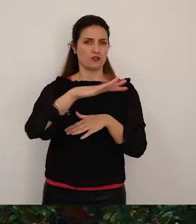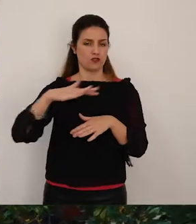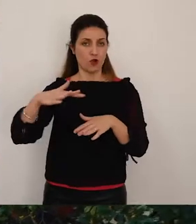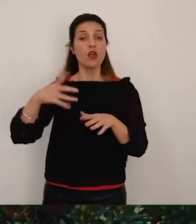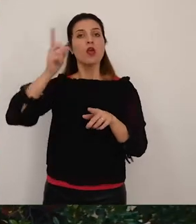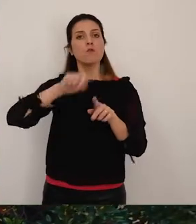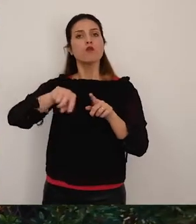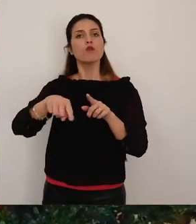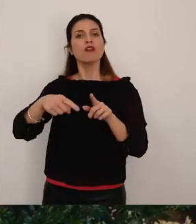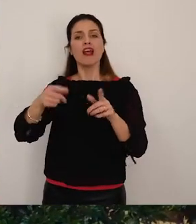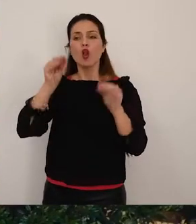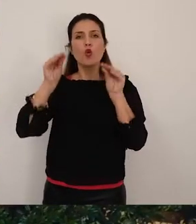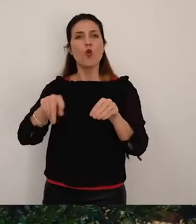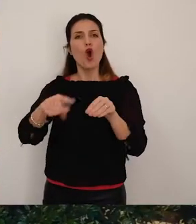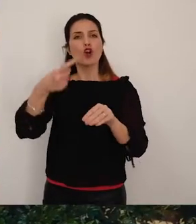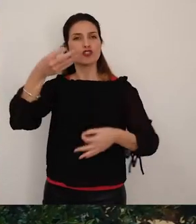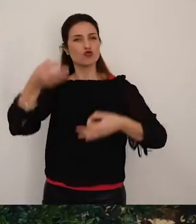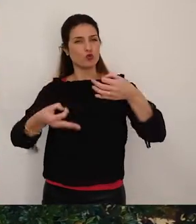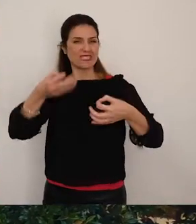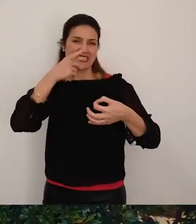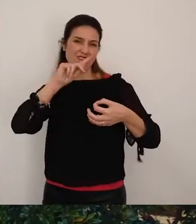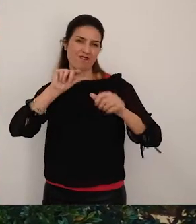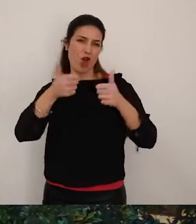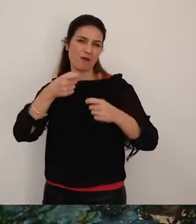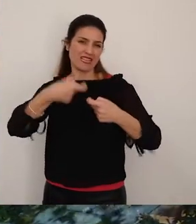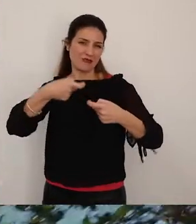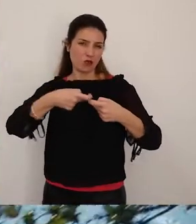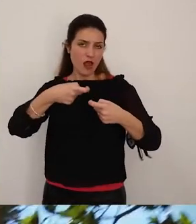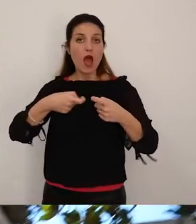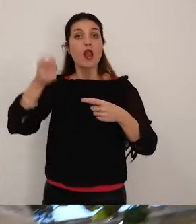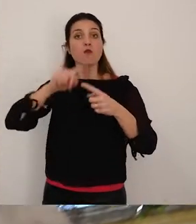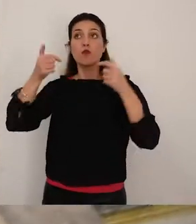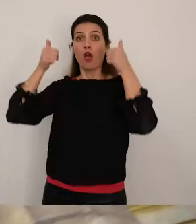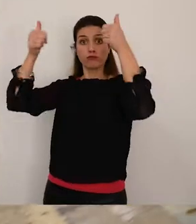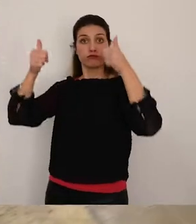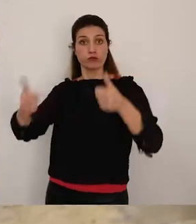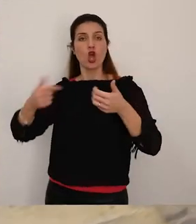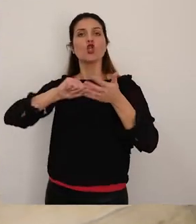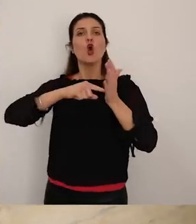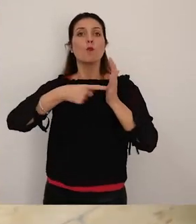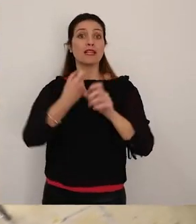giustizia e inoltre vi venivano affissi documenti e informative di interesse pubblico.